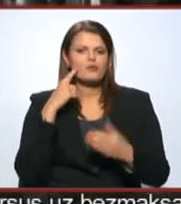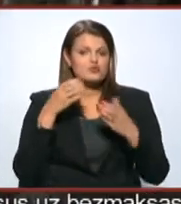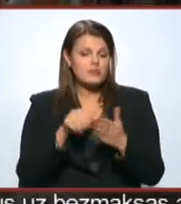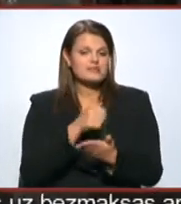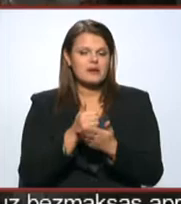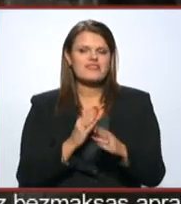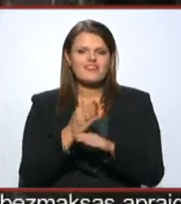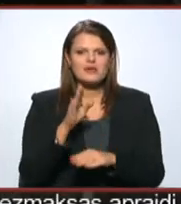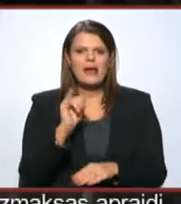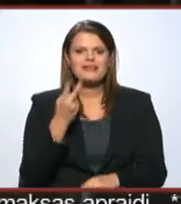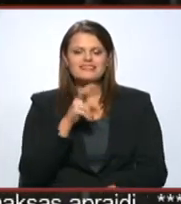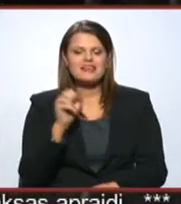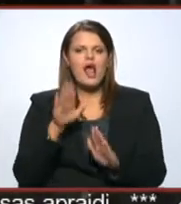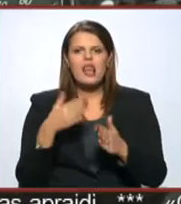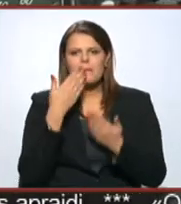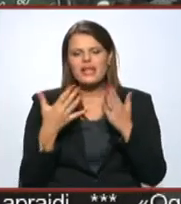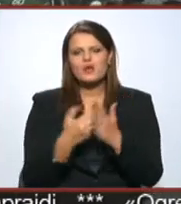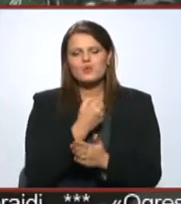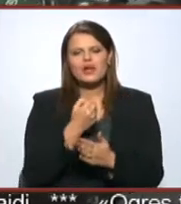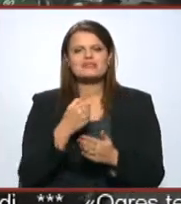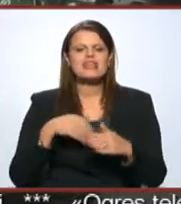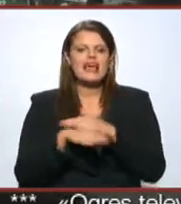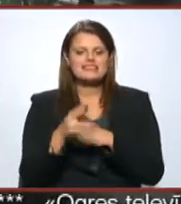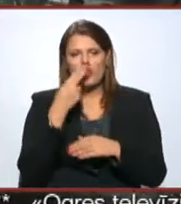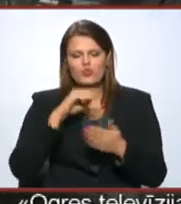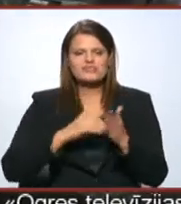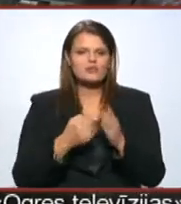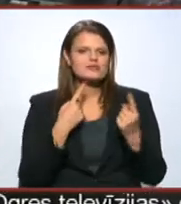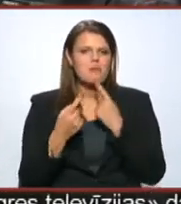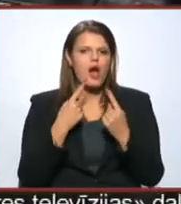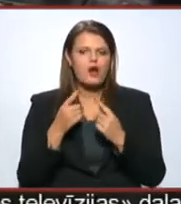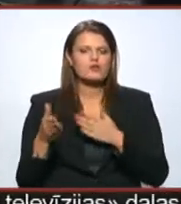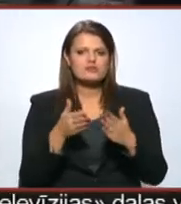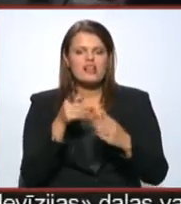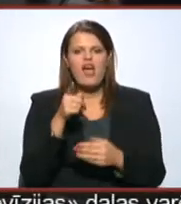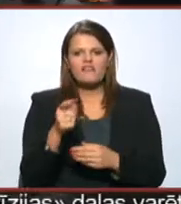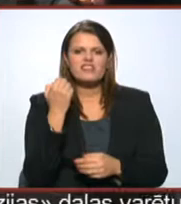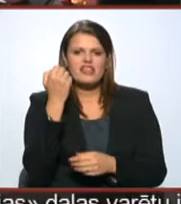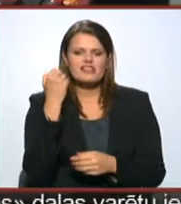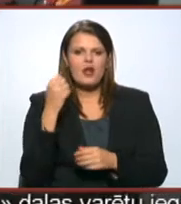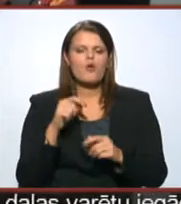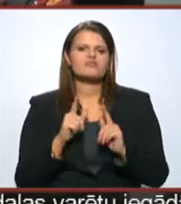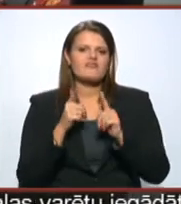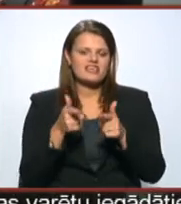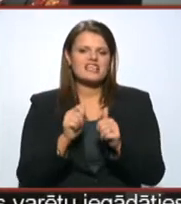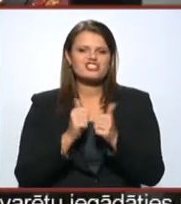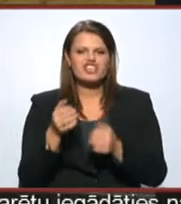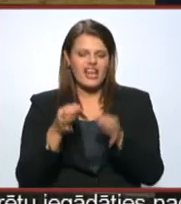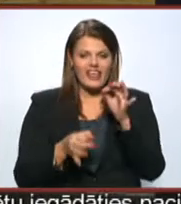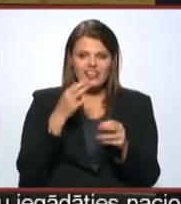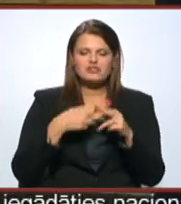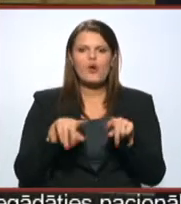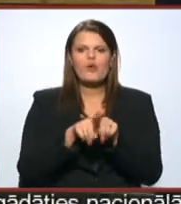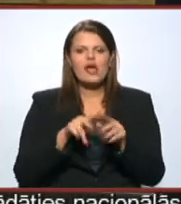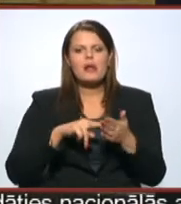viesojās Minskā, lai mēģinātu rastīzēju no situācijas pārunu ceļā, jo piegādātāji draudvērsties šķīrējtiesā. Tāpat dome plāno